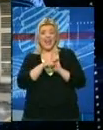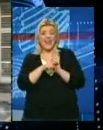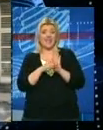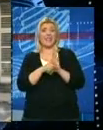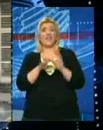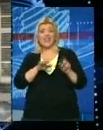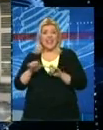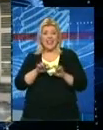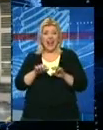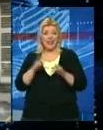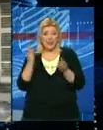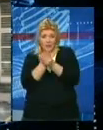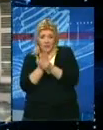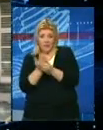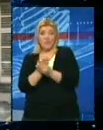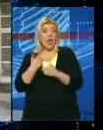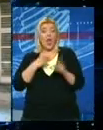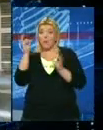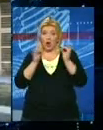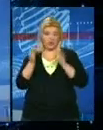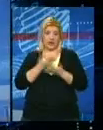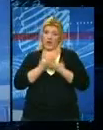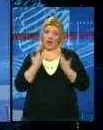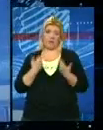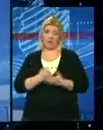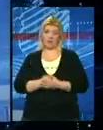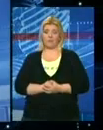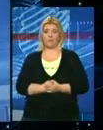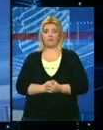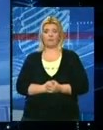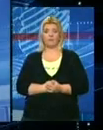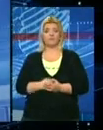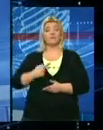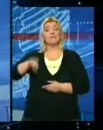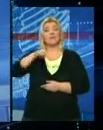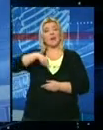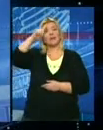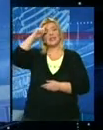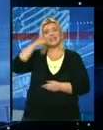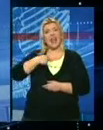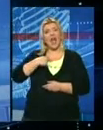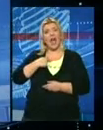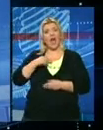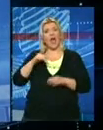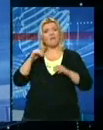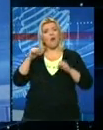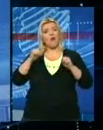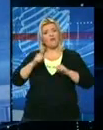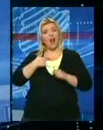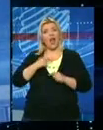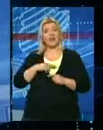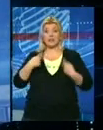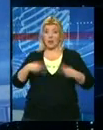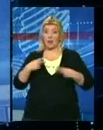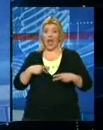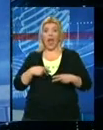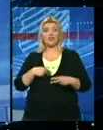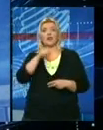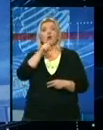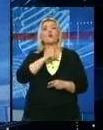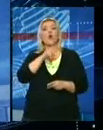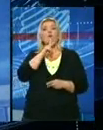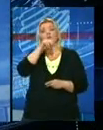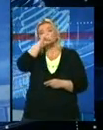Tanjuga koja se zaista ne može ni proceniti. Mi znamo da se režim najviše plaši patriotskog bloka